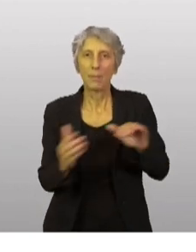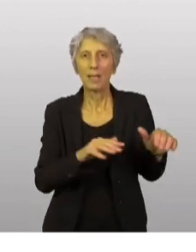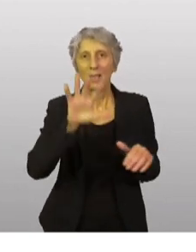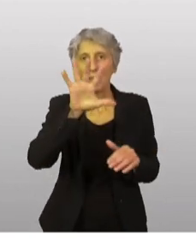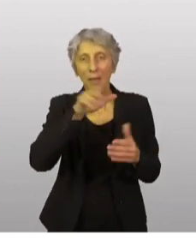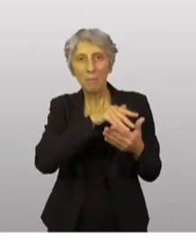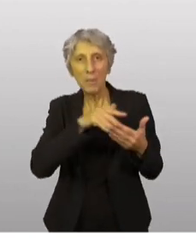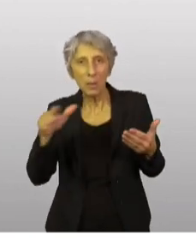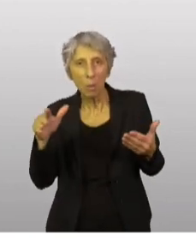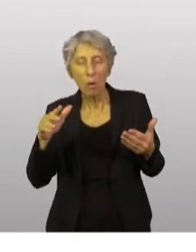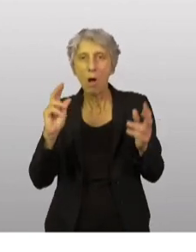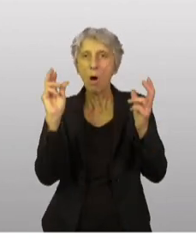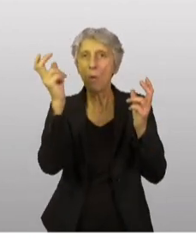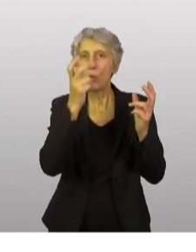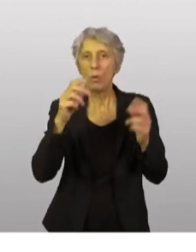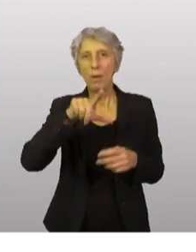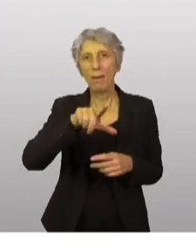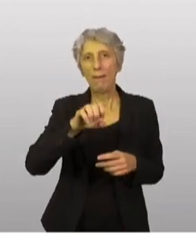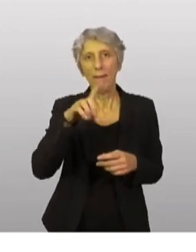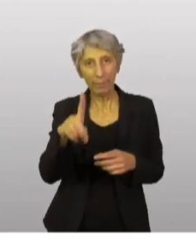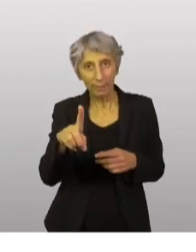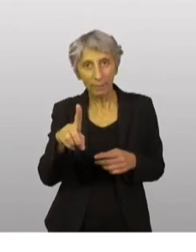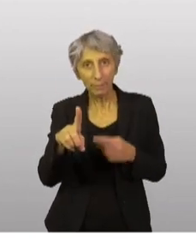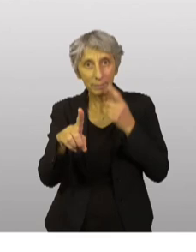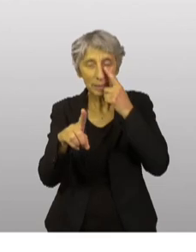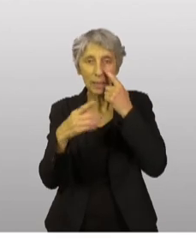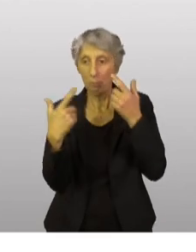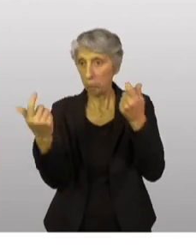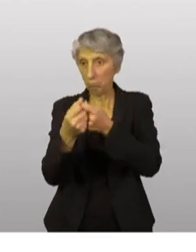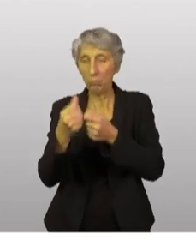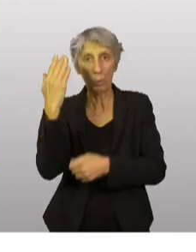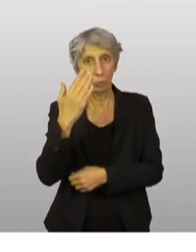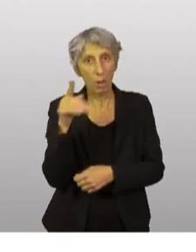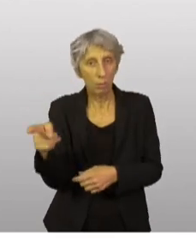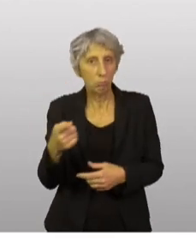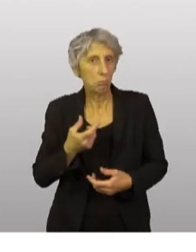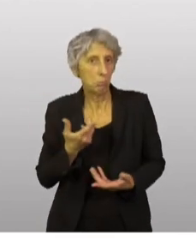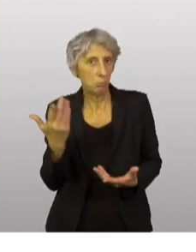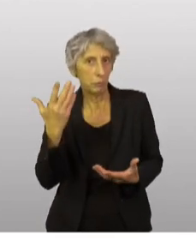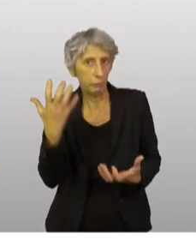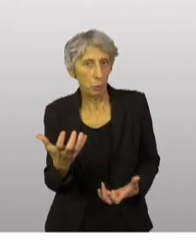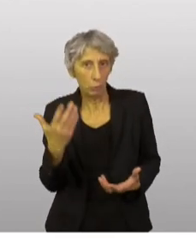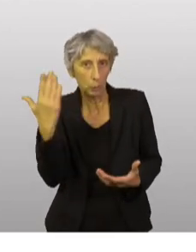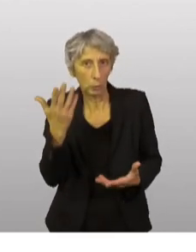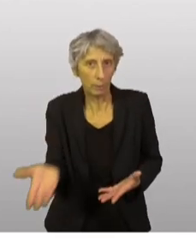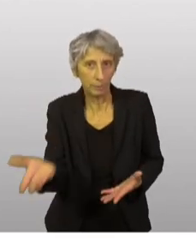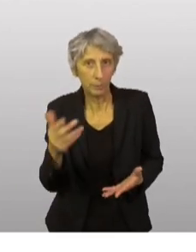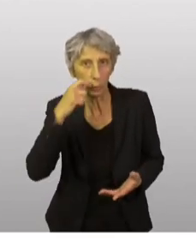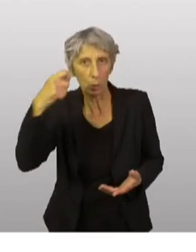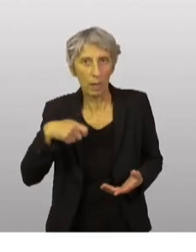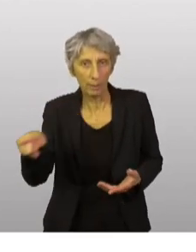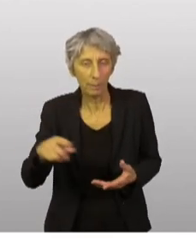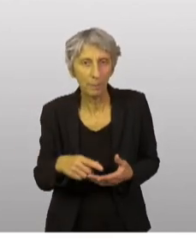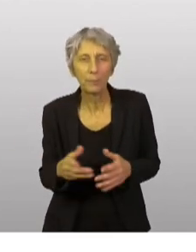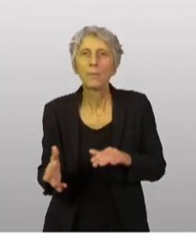millions d'ampoules LED, et là aussi cela correspond aux besoins exprimés par l'Ukraine. Mais la France va